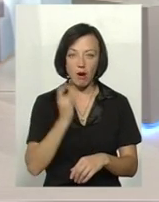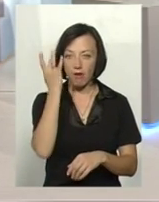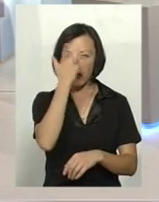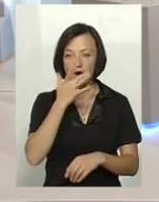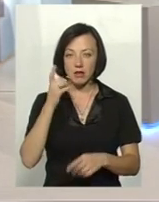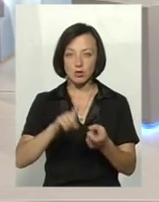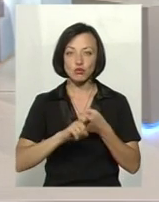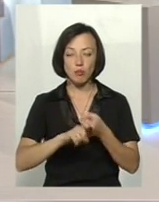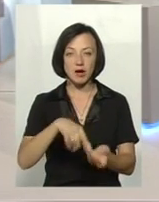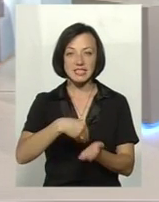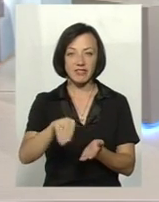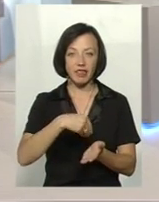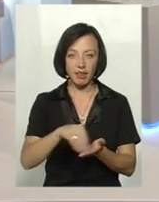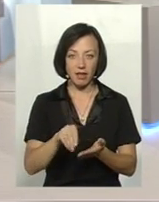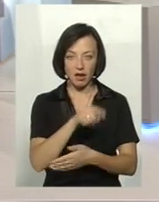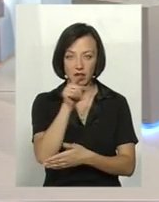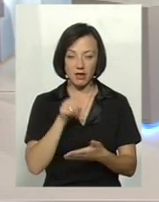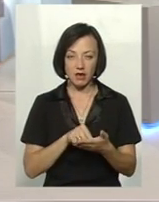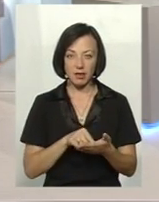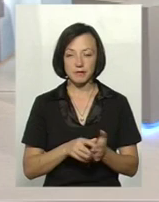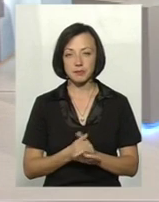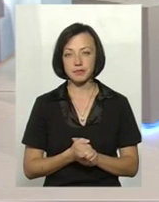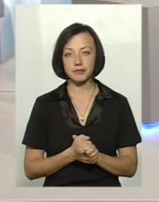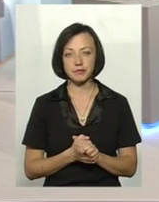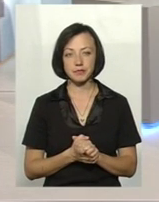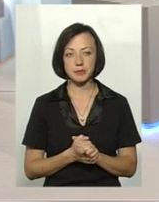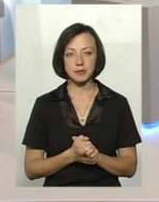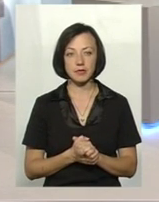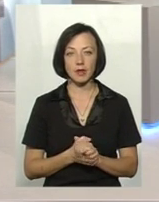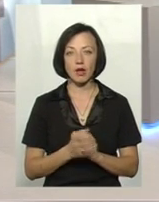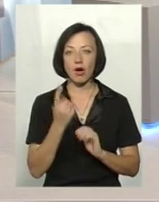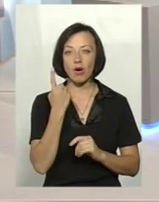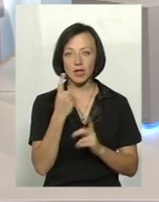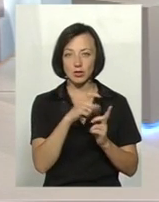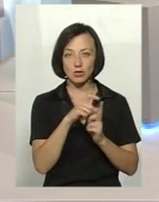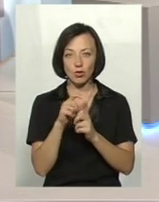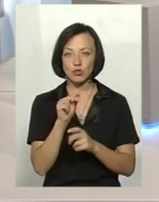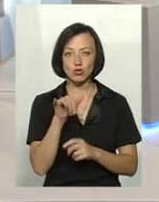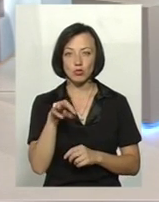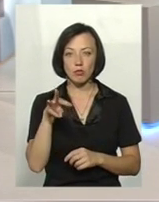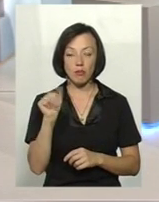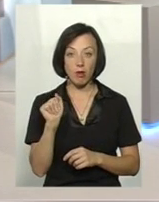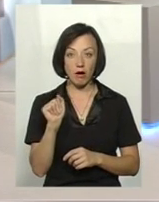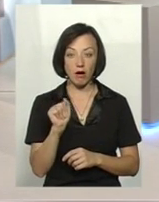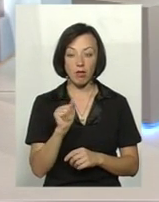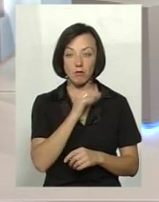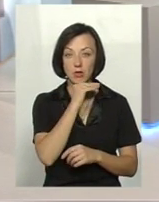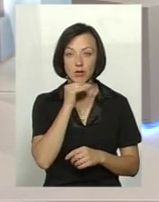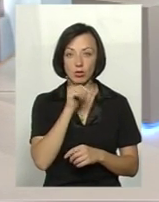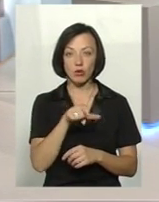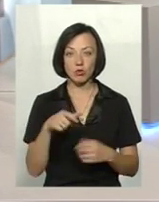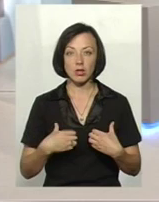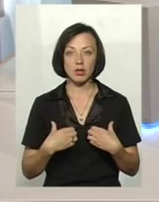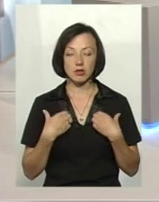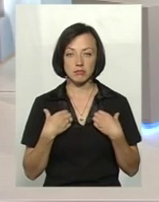чума свиней. Ну, взагалом, тільки одне слово «чума» в багатьох людей зразу так